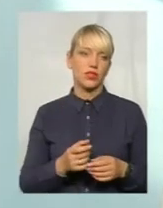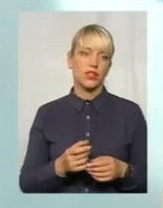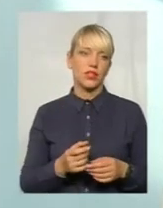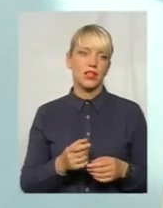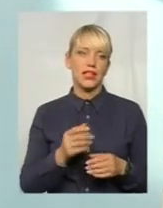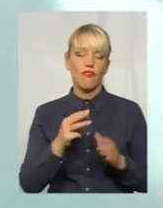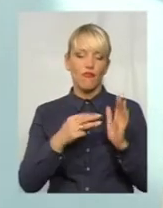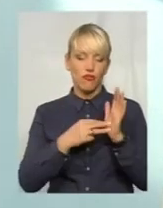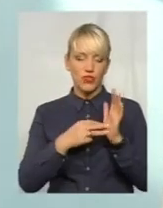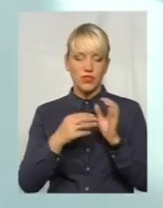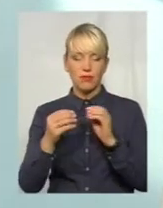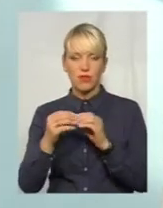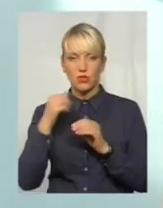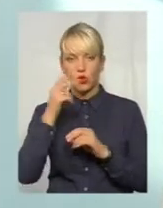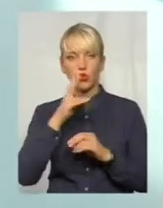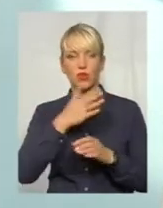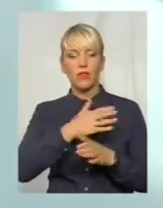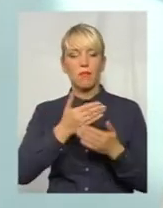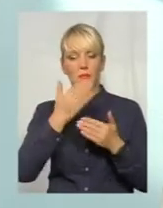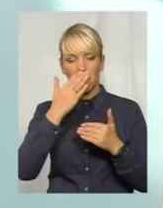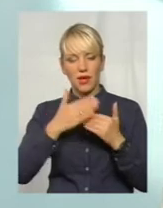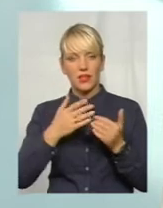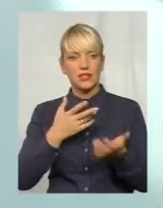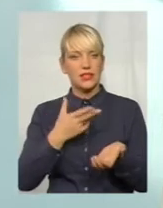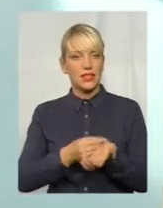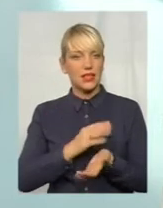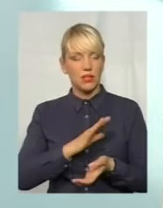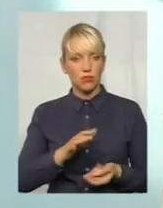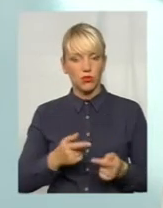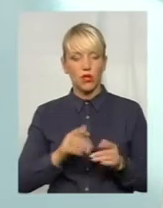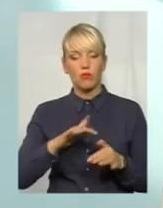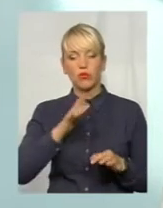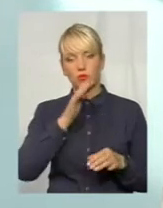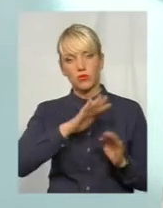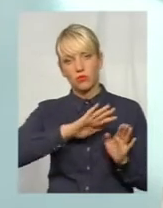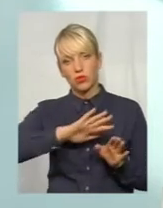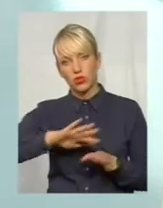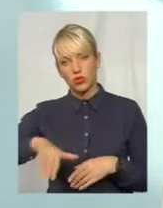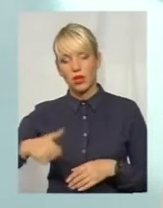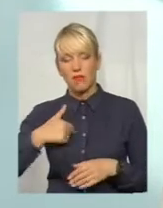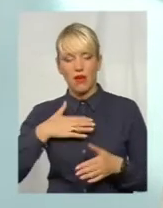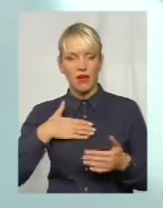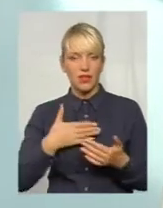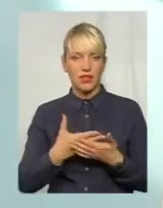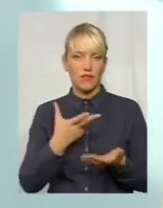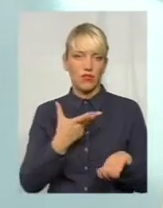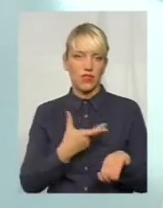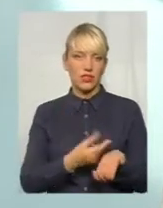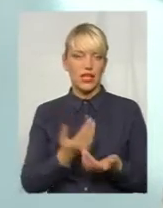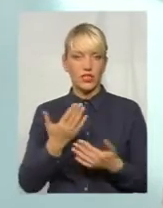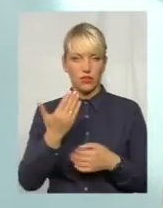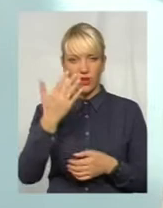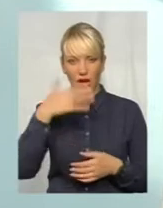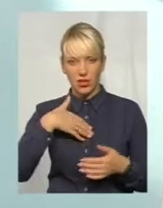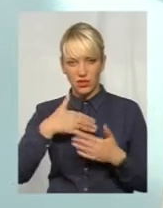не щепилися перед тим. Тоді ми трошки пройшли цей період, ми достатньо активно вакцинувалися. Хоча, якщо ви пам'ятаєте,